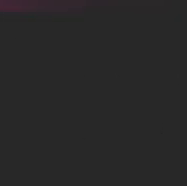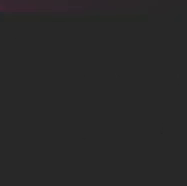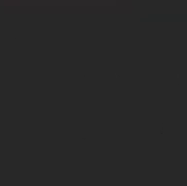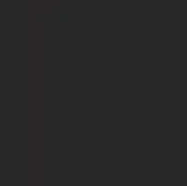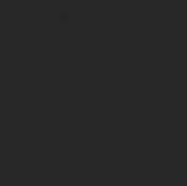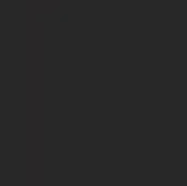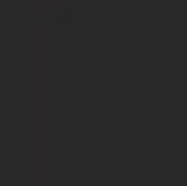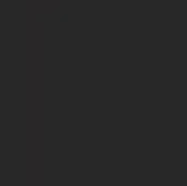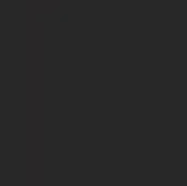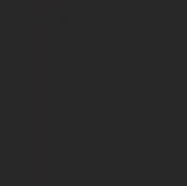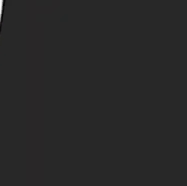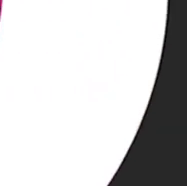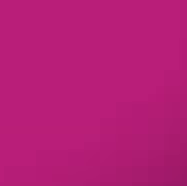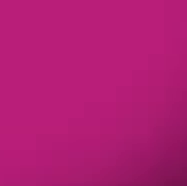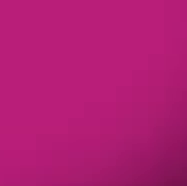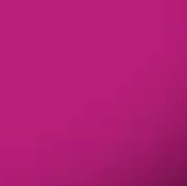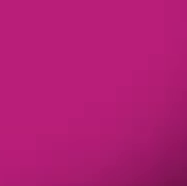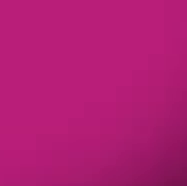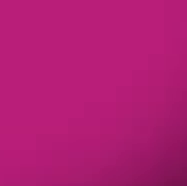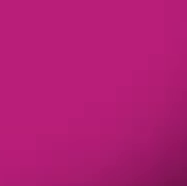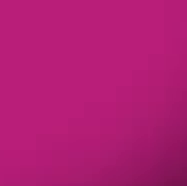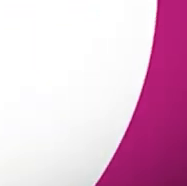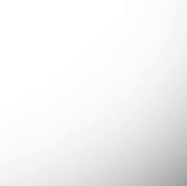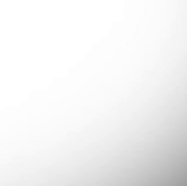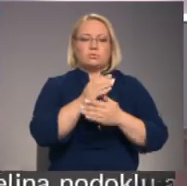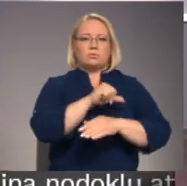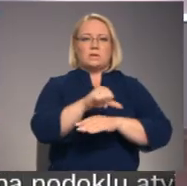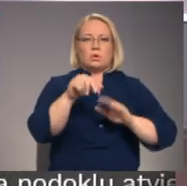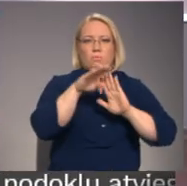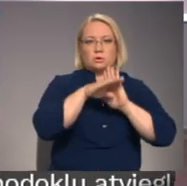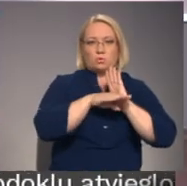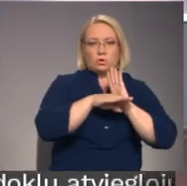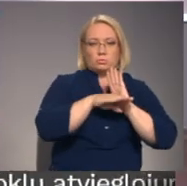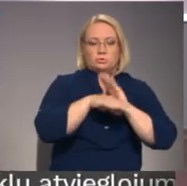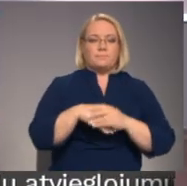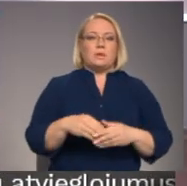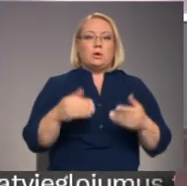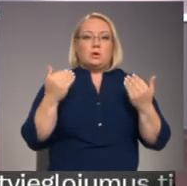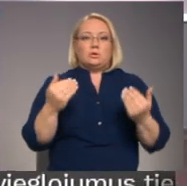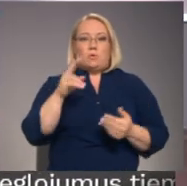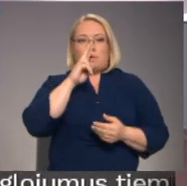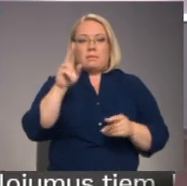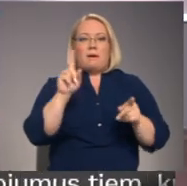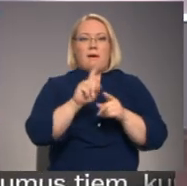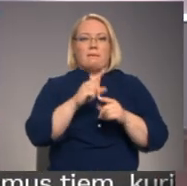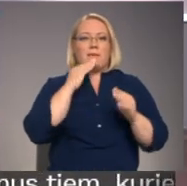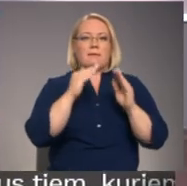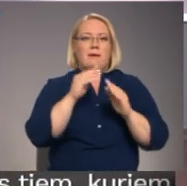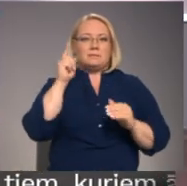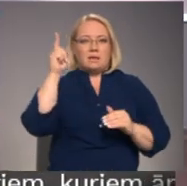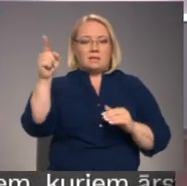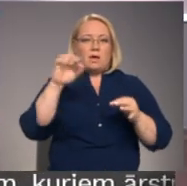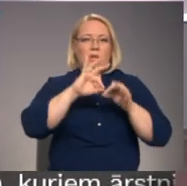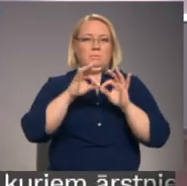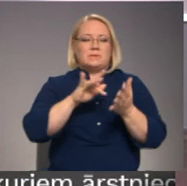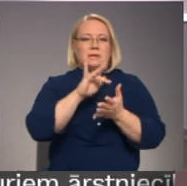Re! Viss ēters ir te! Un šonadēļ arī kādam Reizeknes Olimpiskā centra viesnītas